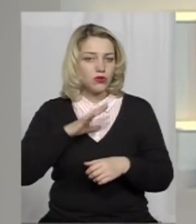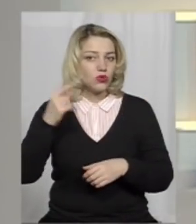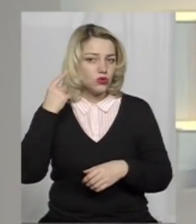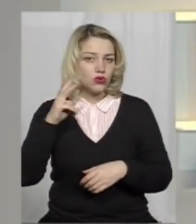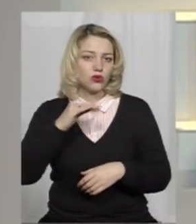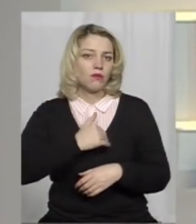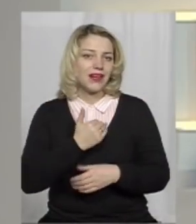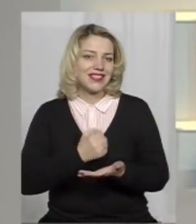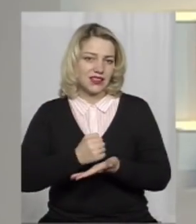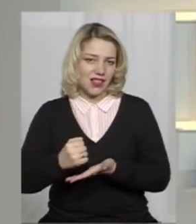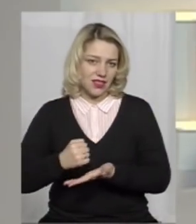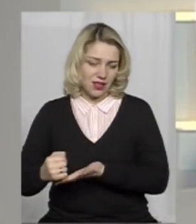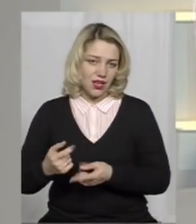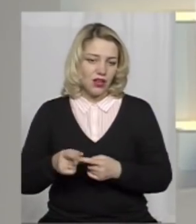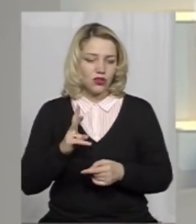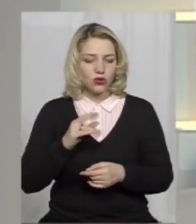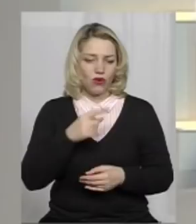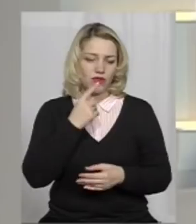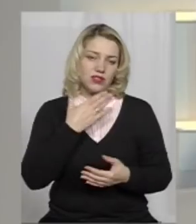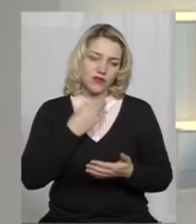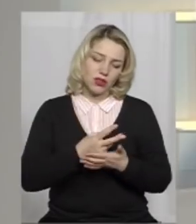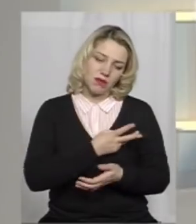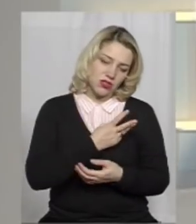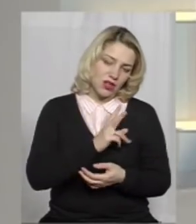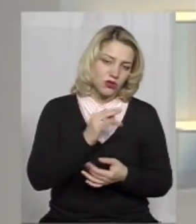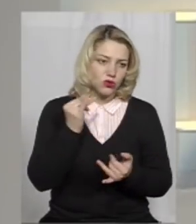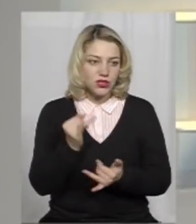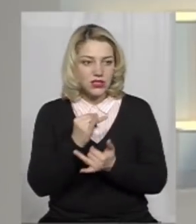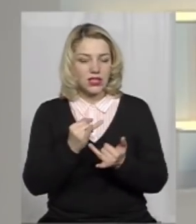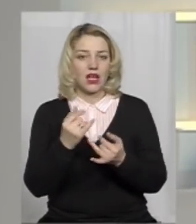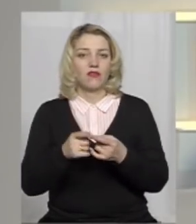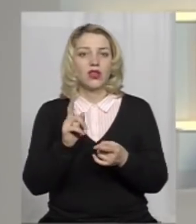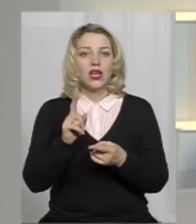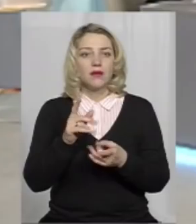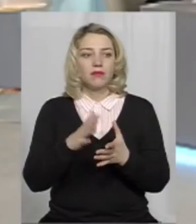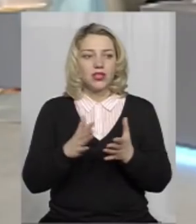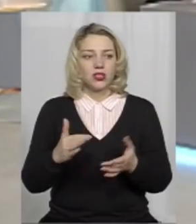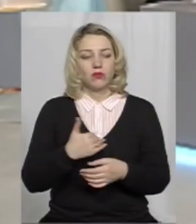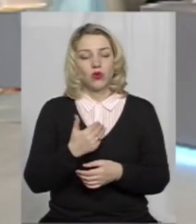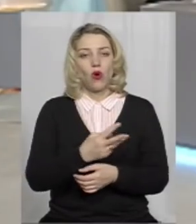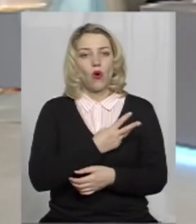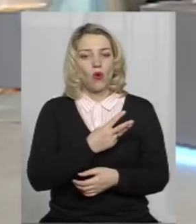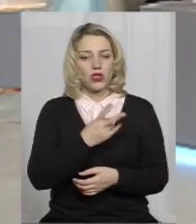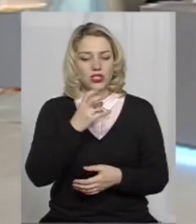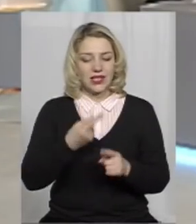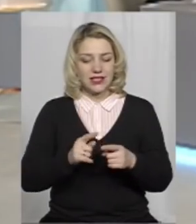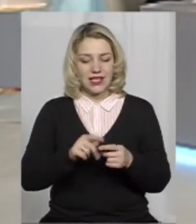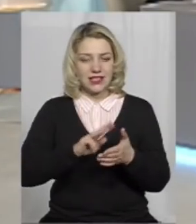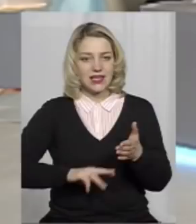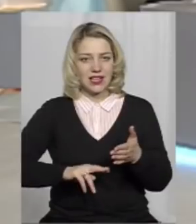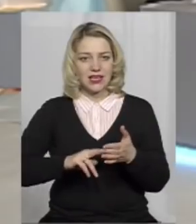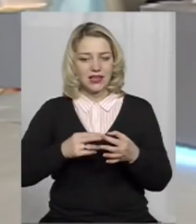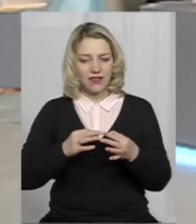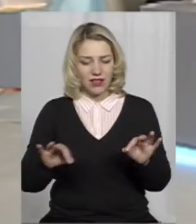претендентів. Вчителі ж висловлювали бажання, одні висловлювали, інші, ні, дуже цікаво, все ж таки, більше було охочих на це сертифікування з